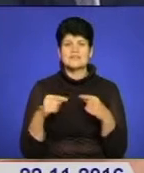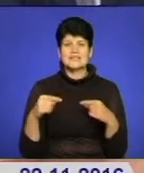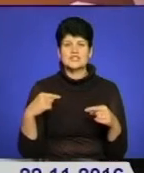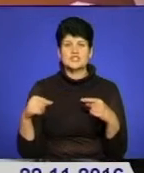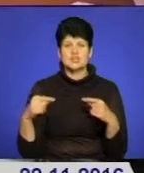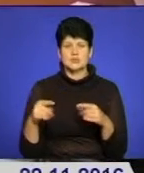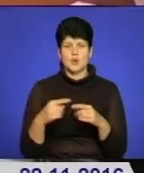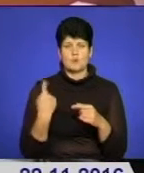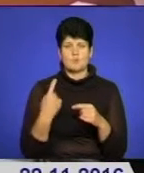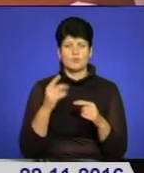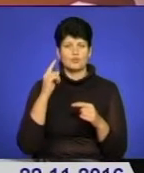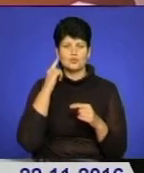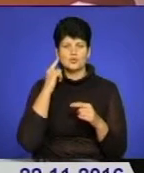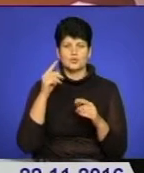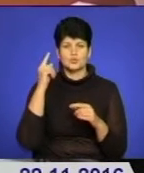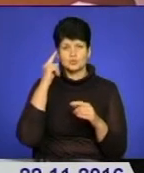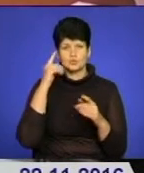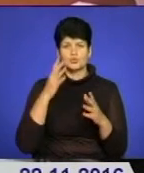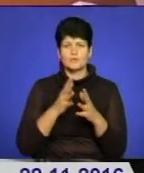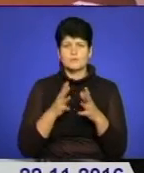почути думку більшості медпрацівників країни.